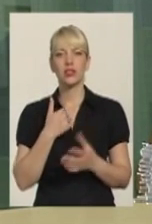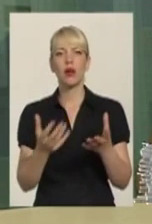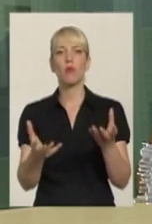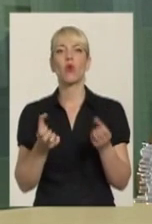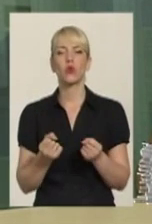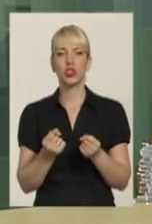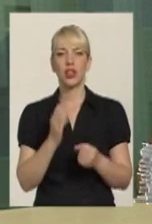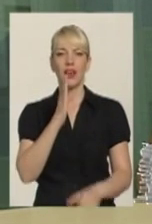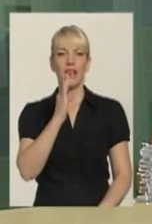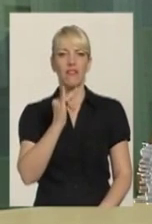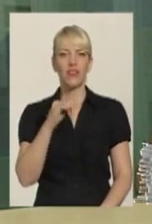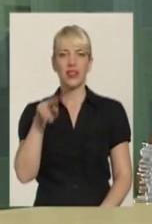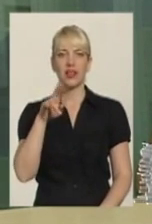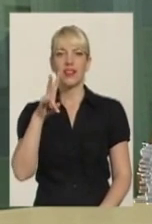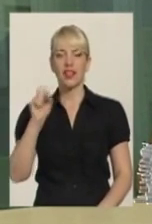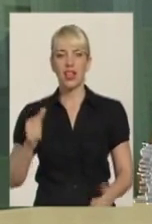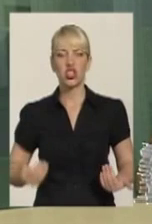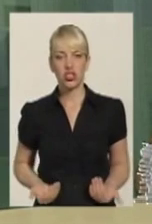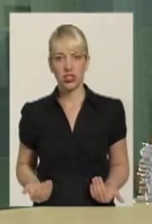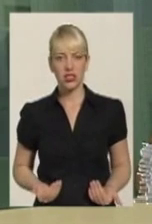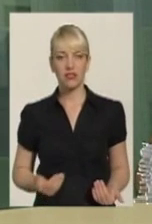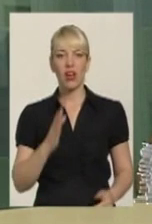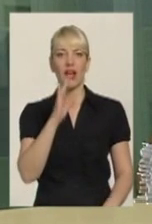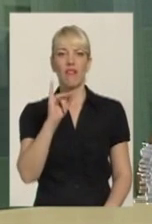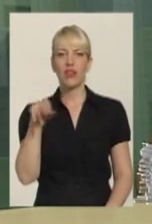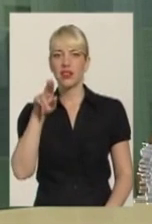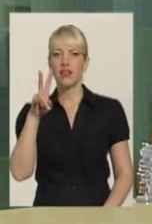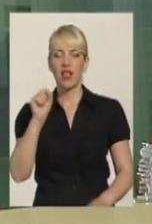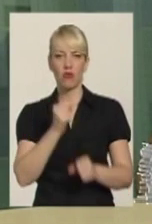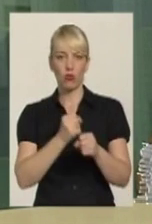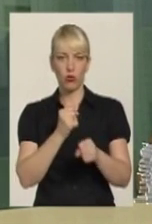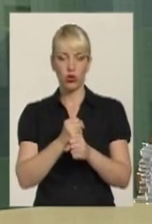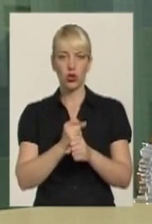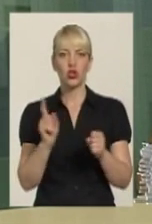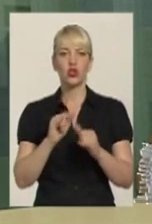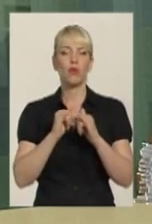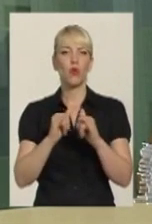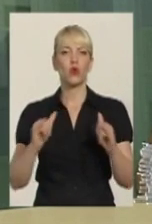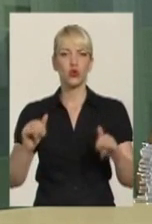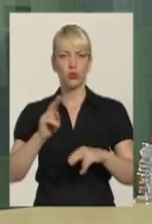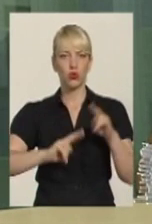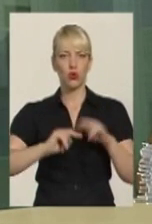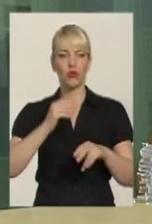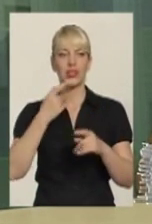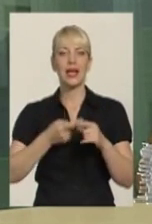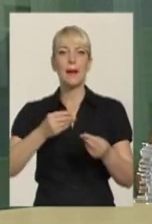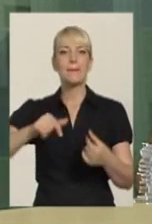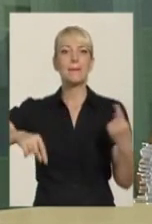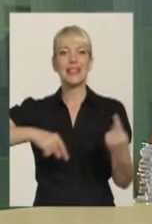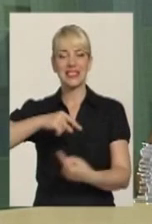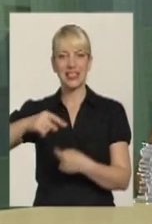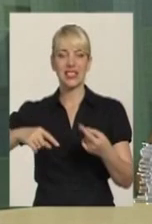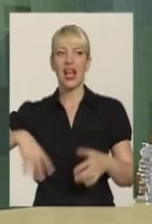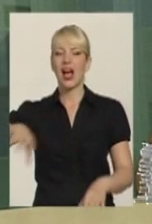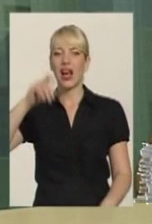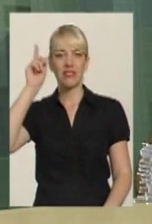від на жительство, від на роботу, для того, щоб тут розбудовувати і свій бізнес. А вся єврейська громада